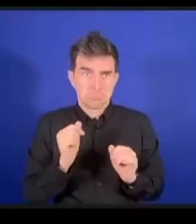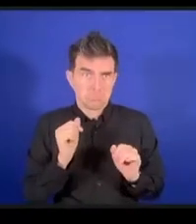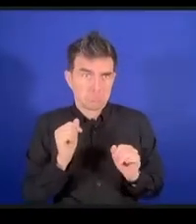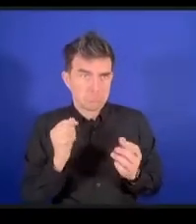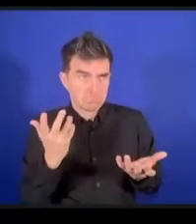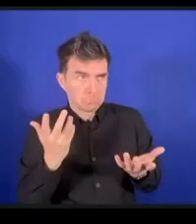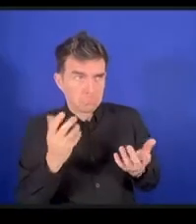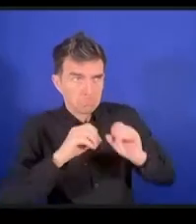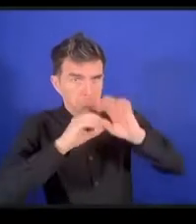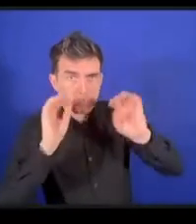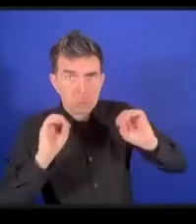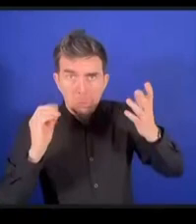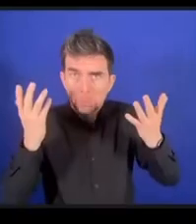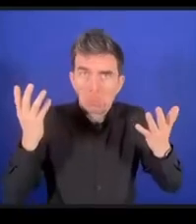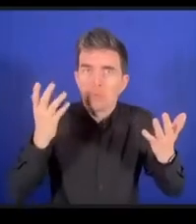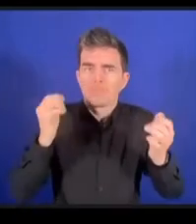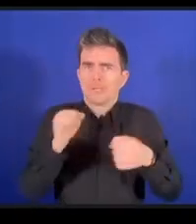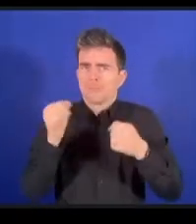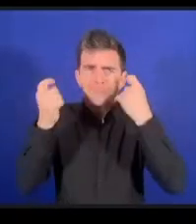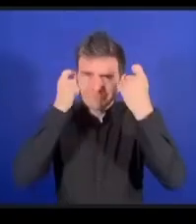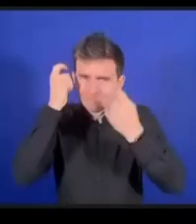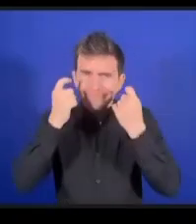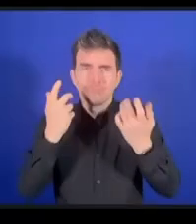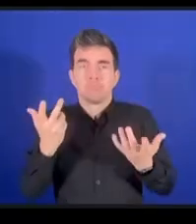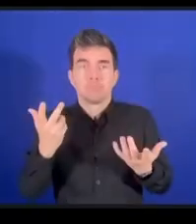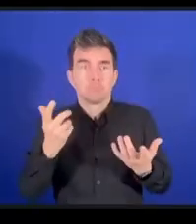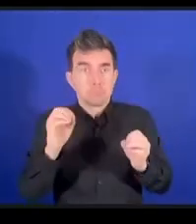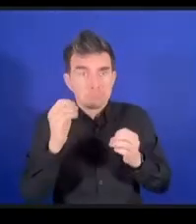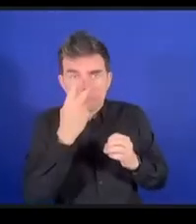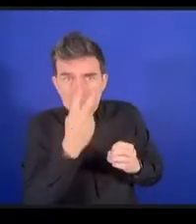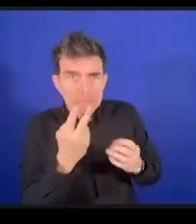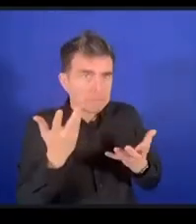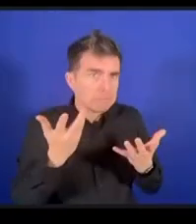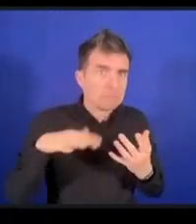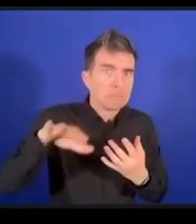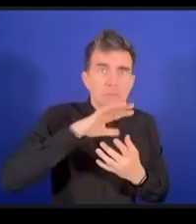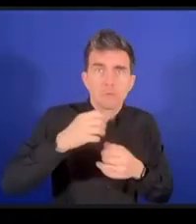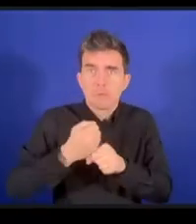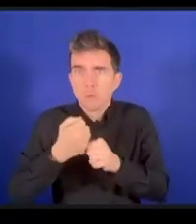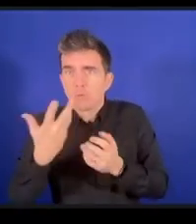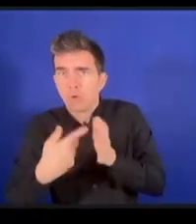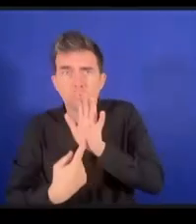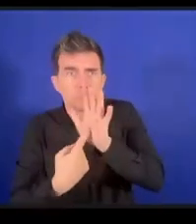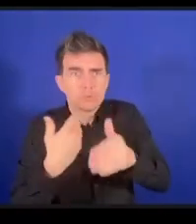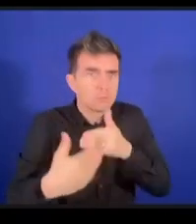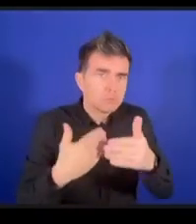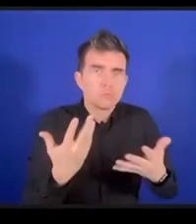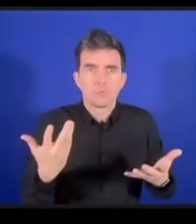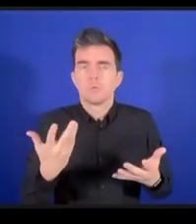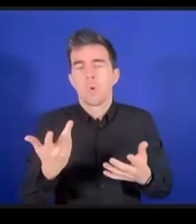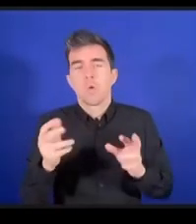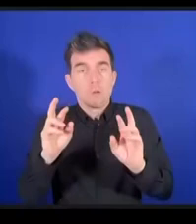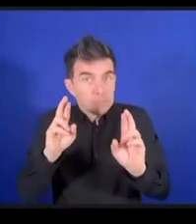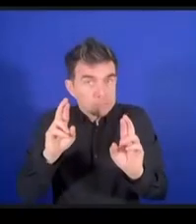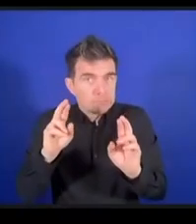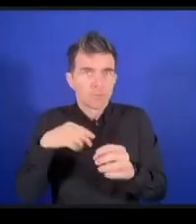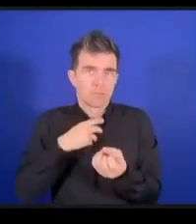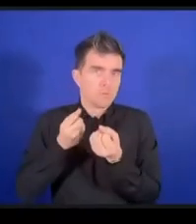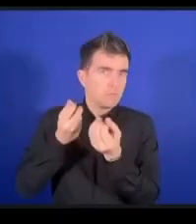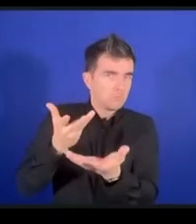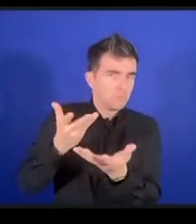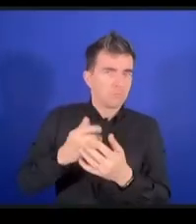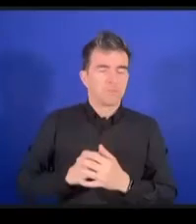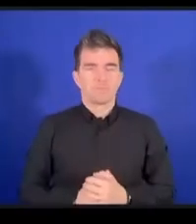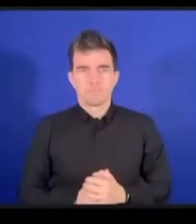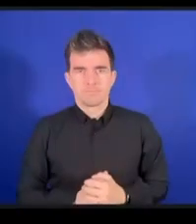りするということはやはり実際にここに来て参加しなければできないことだと思うんですねありがとうございますではユッタさん